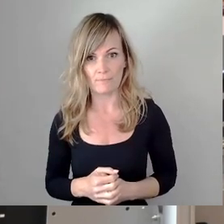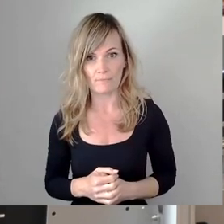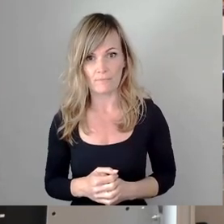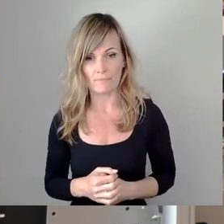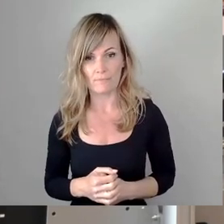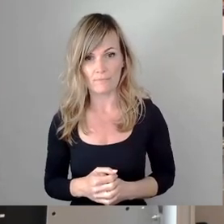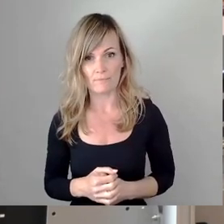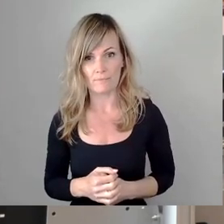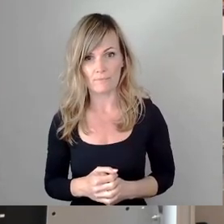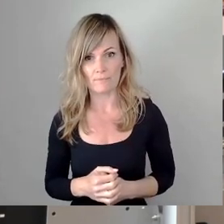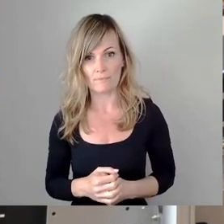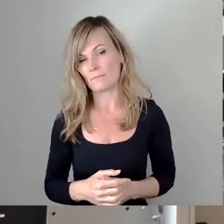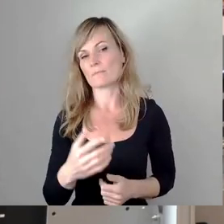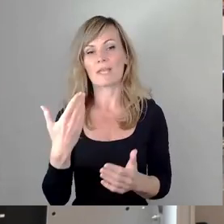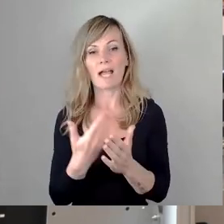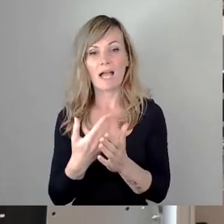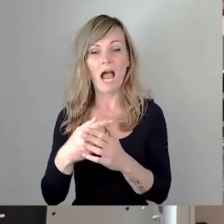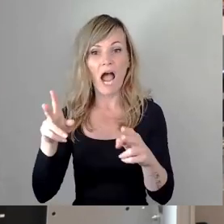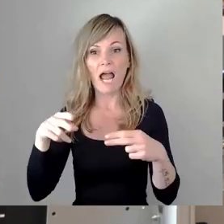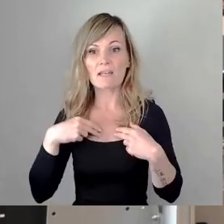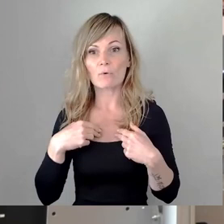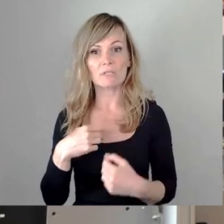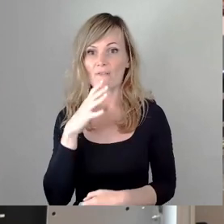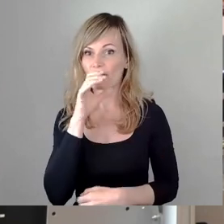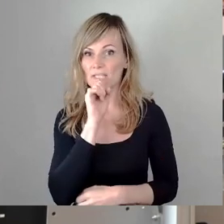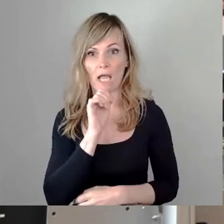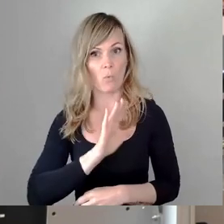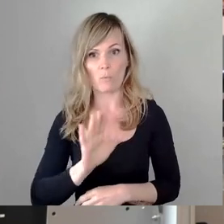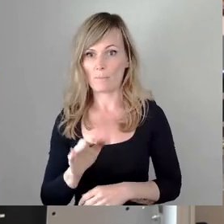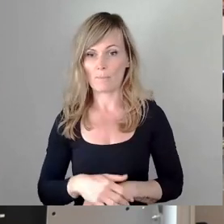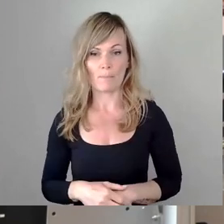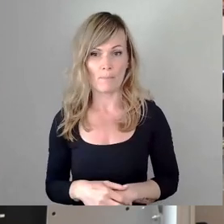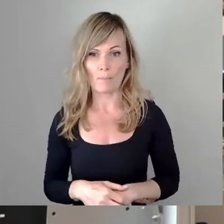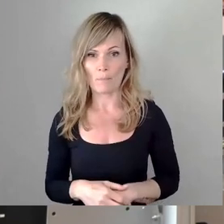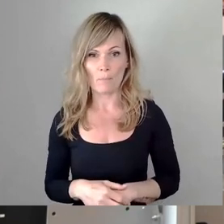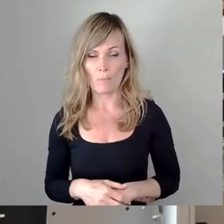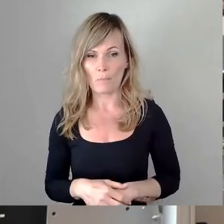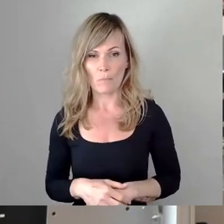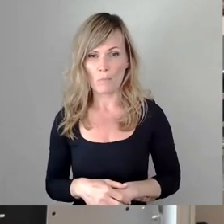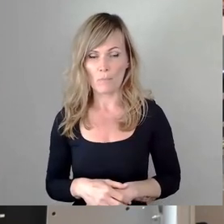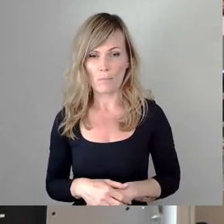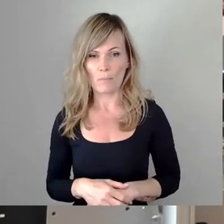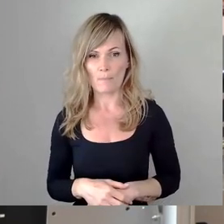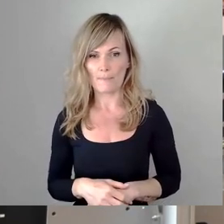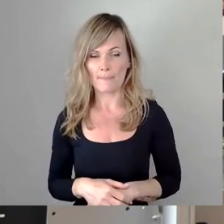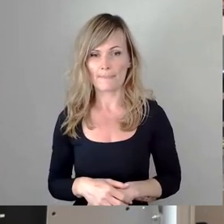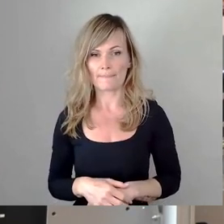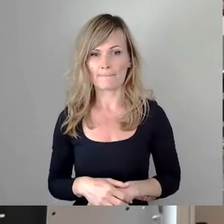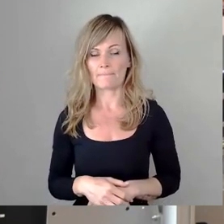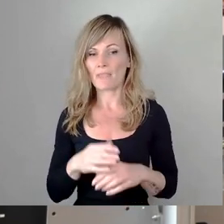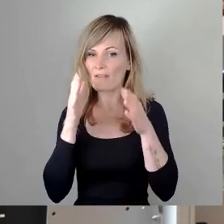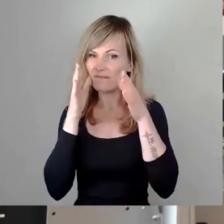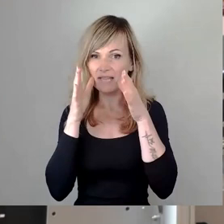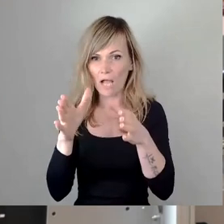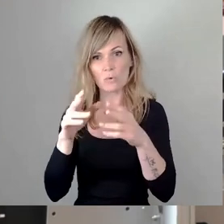Antwort angeordnet, weswegen ich, obwohl es Sie alle betrifft, weil Sie ja wissen müssen, was die Folge dieser